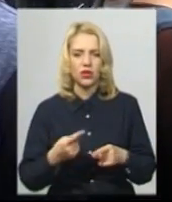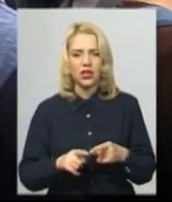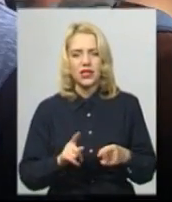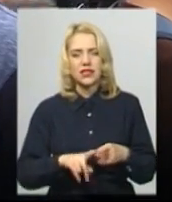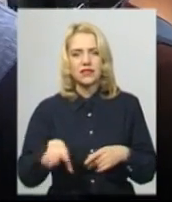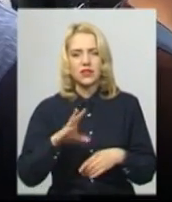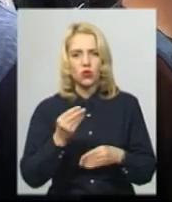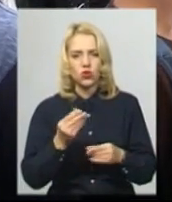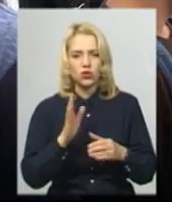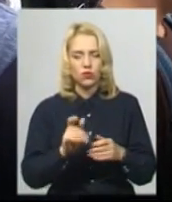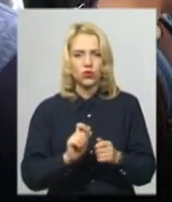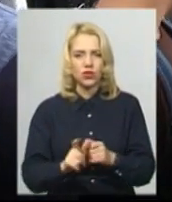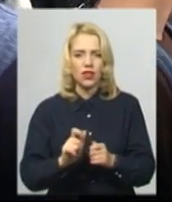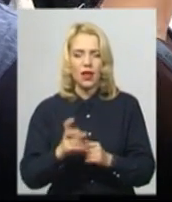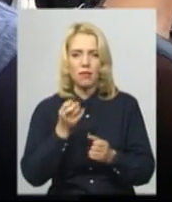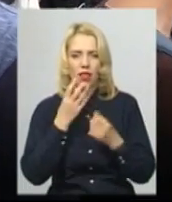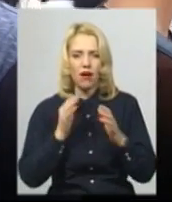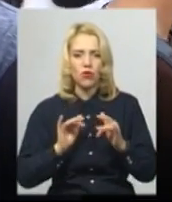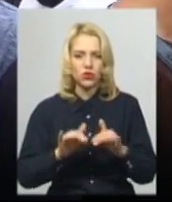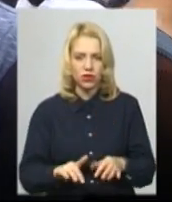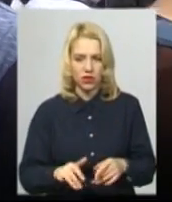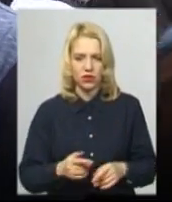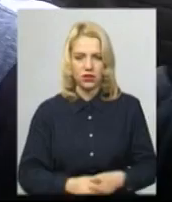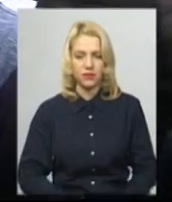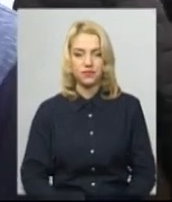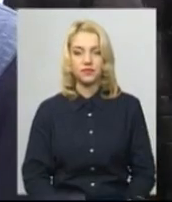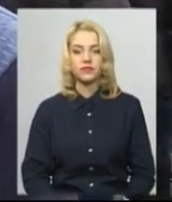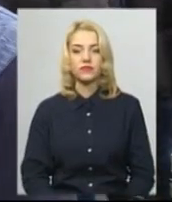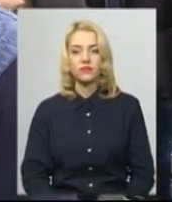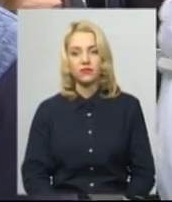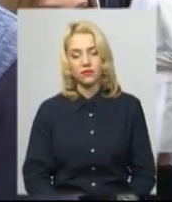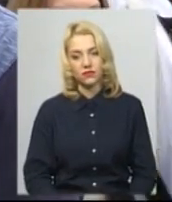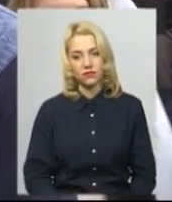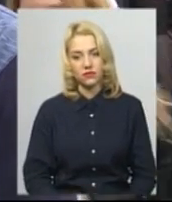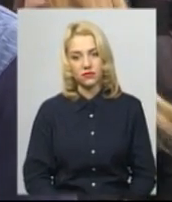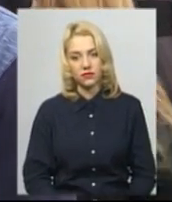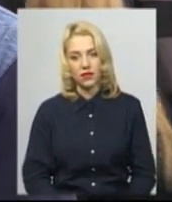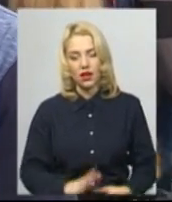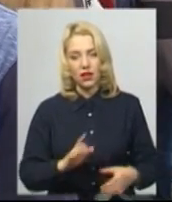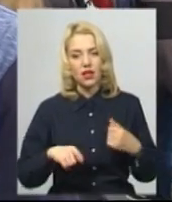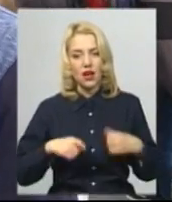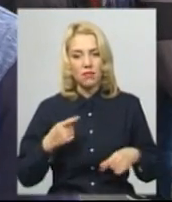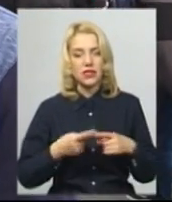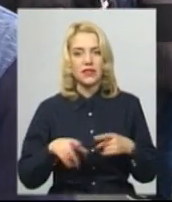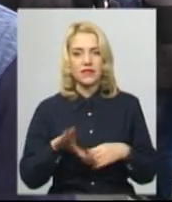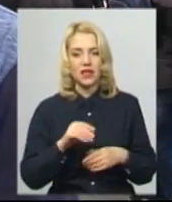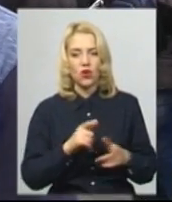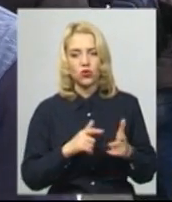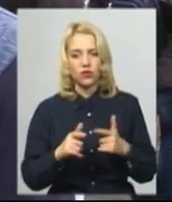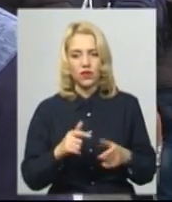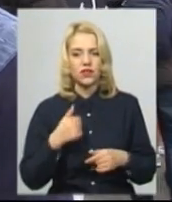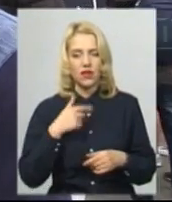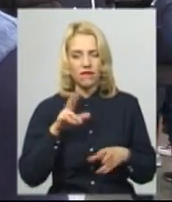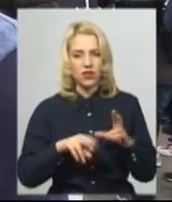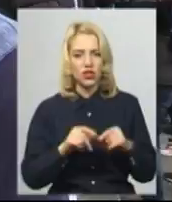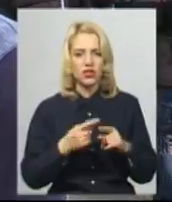благодійність, це також багато важить, що не дарма це все готувалося. Я вважаю, що це все дуже